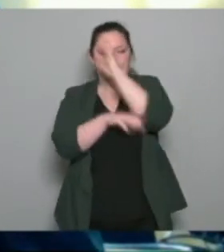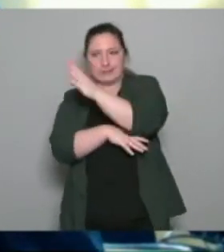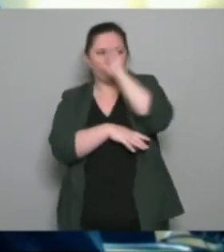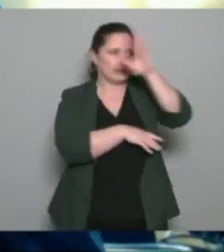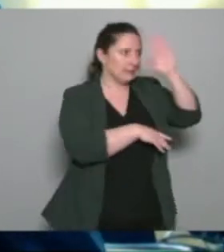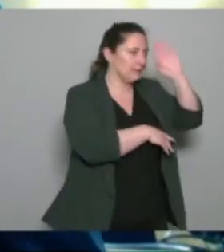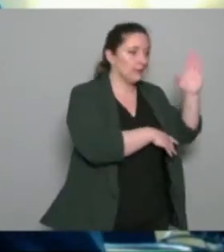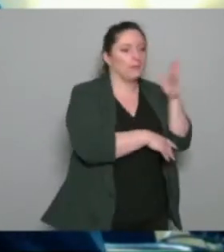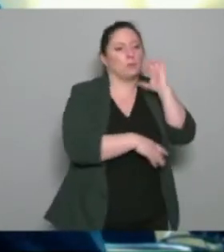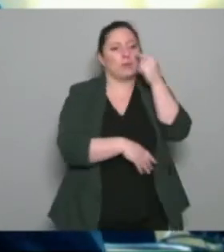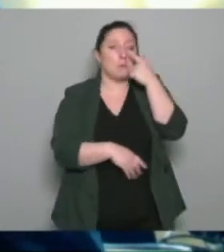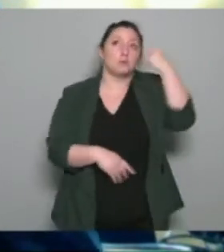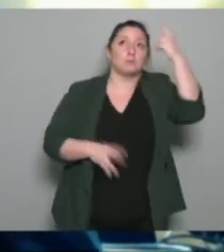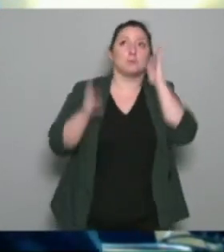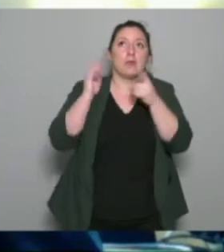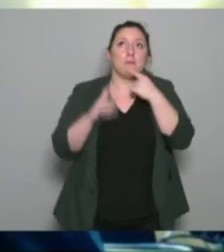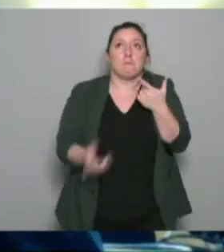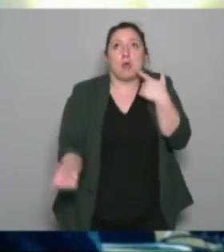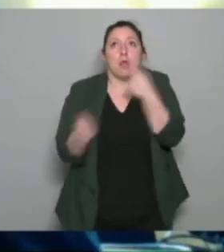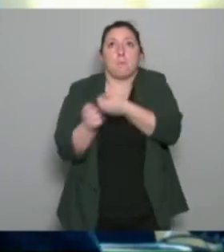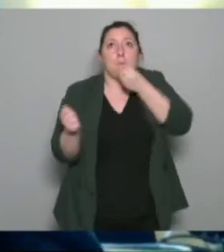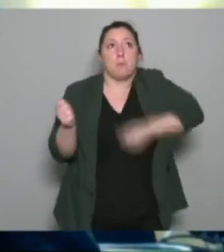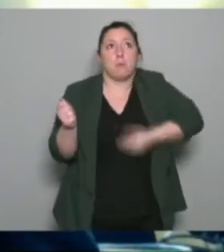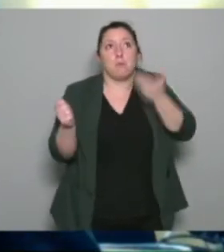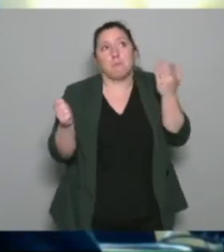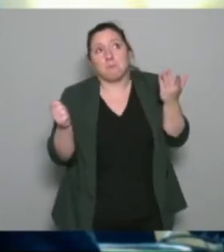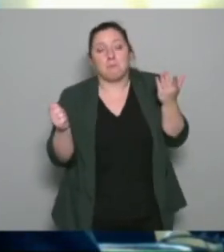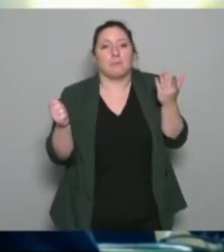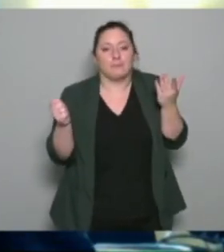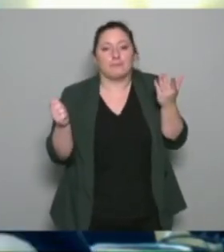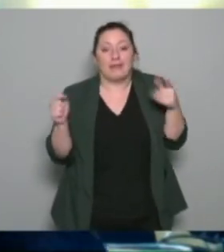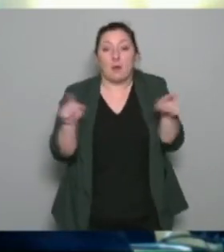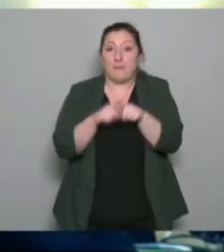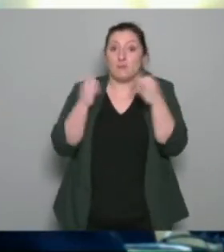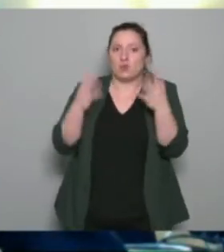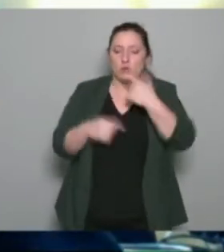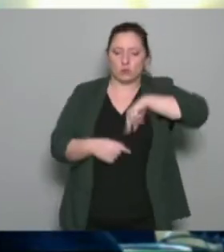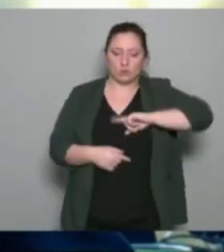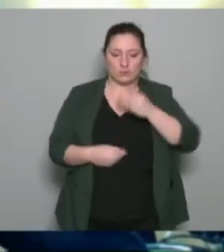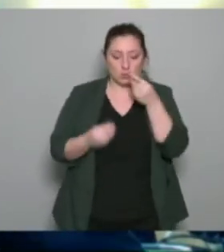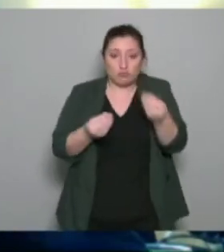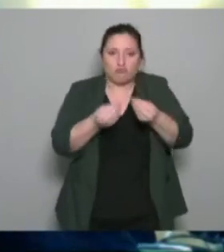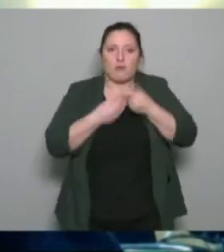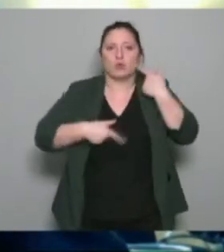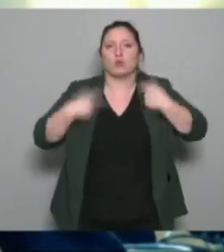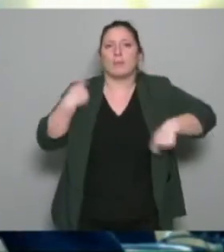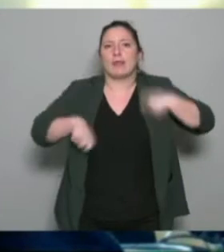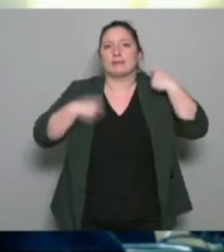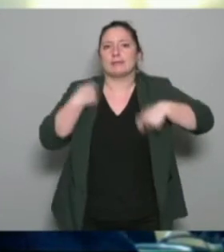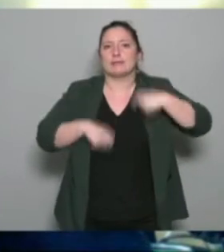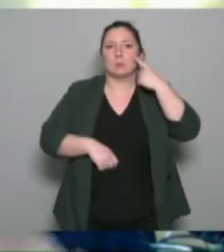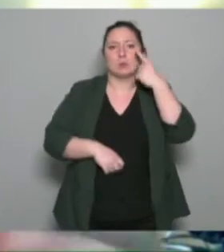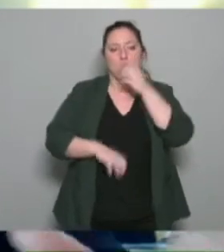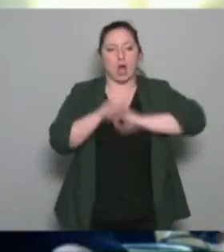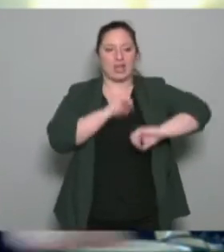attentes des salariés et en même temps pour nous ça nous permettait effectivement d'articuler les demi-temps et d